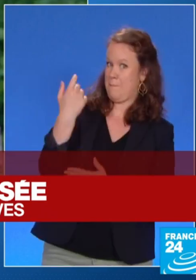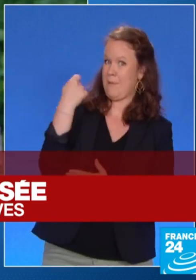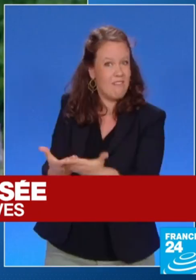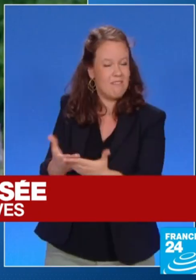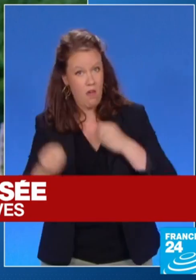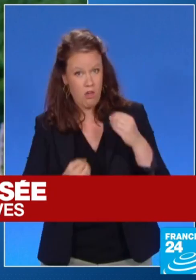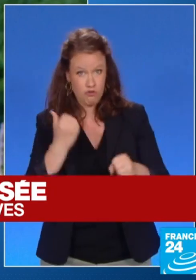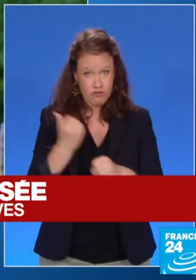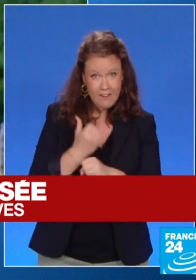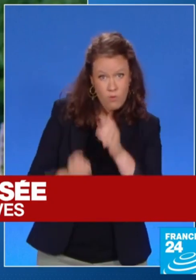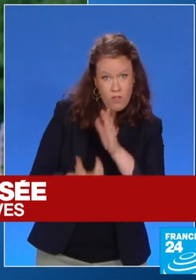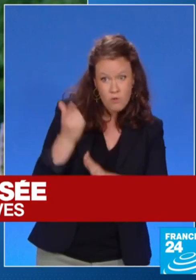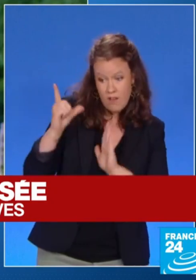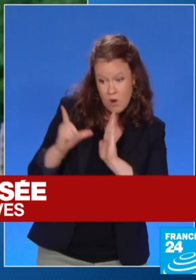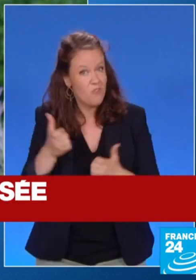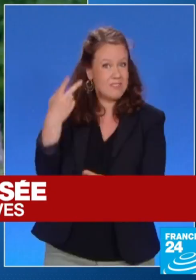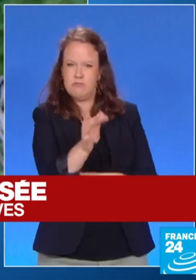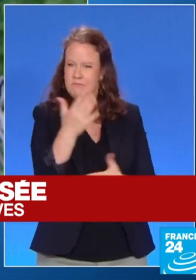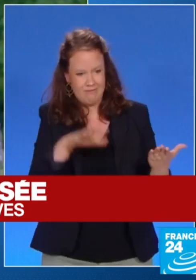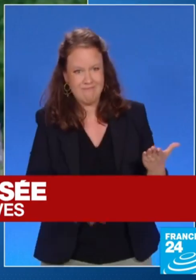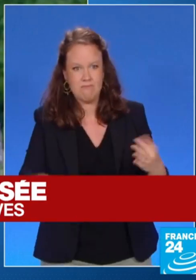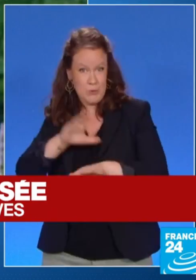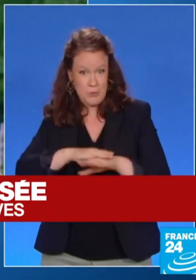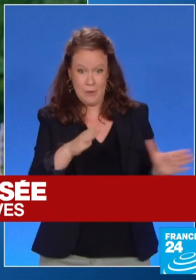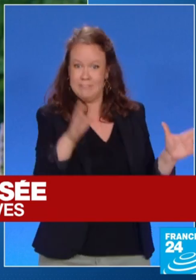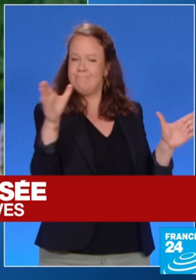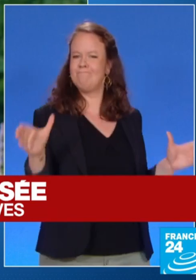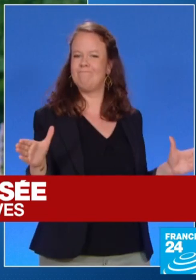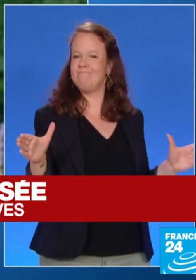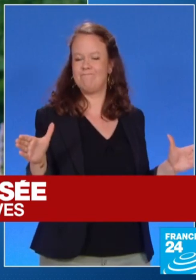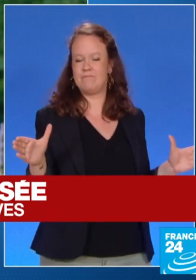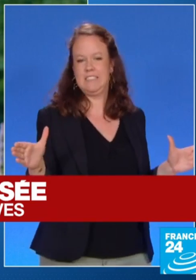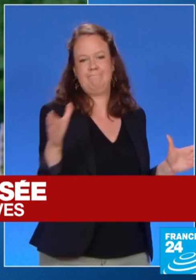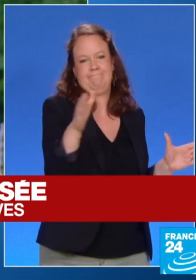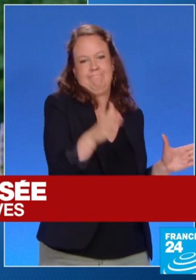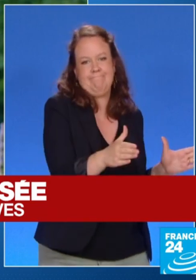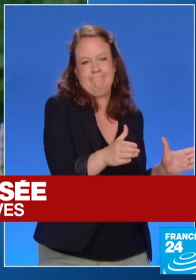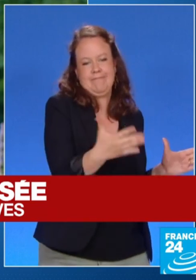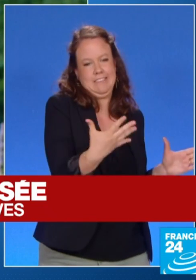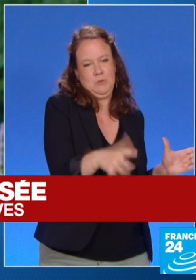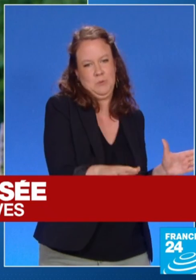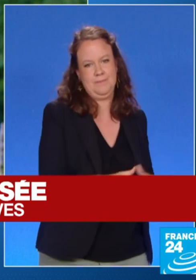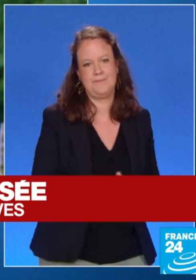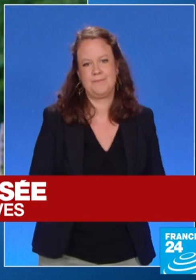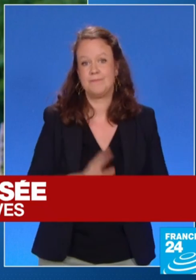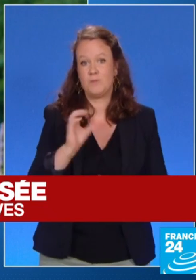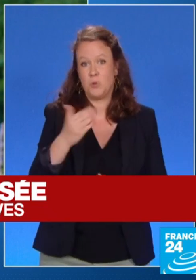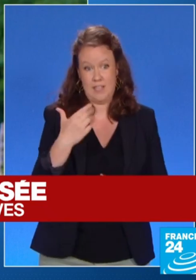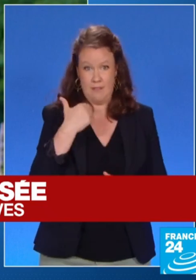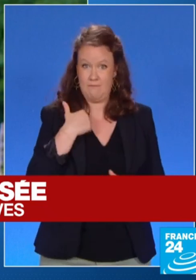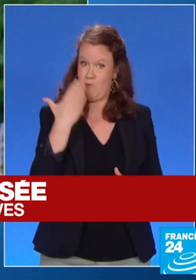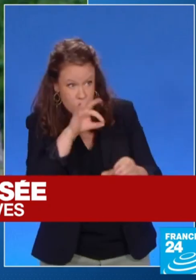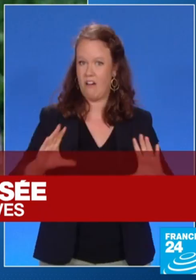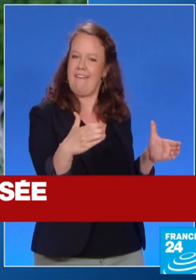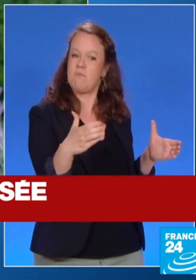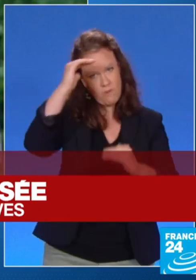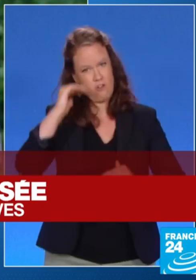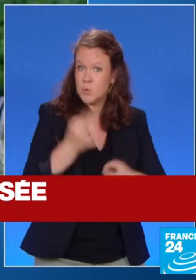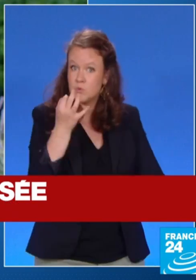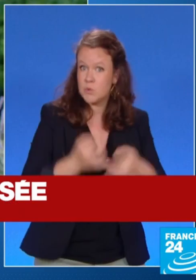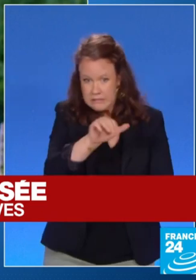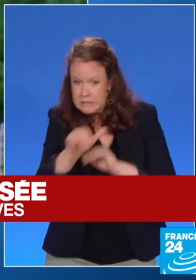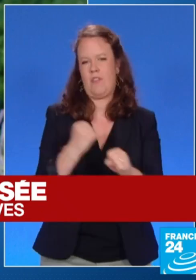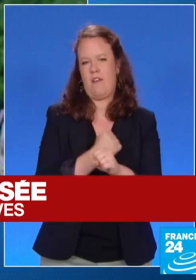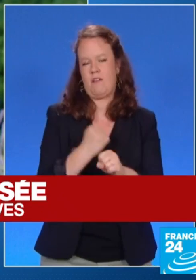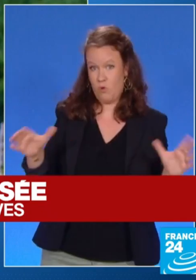pébevé, vous l'avez senti ? Oui. J'ai le cune bloqué. Sa responsabilité est donc de s'élargir. Soit je me mets